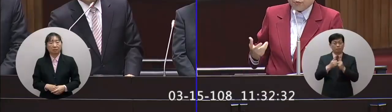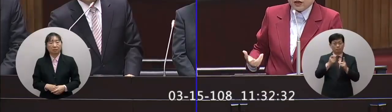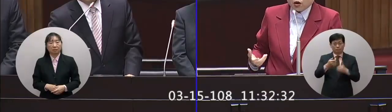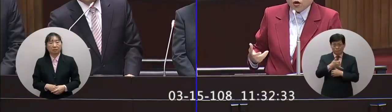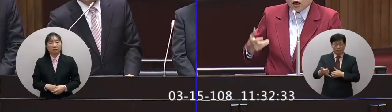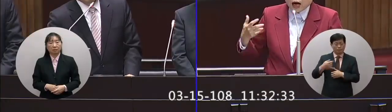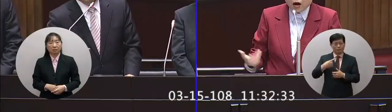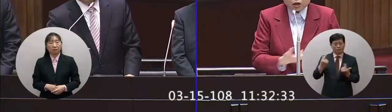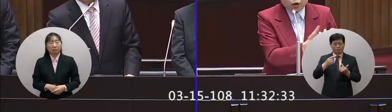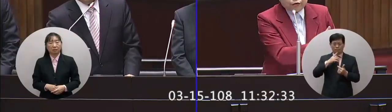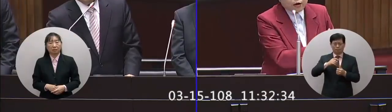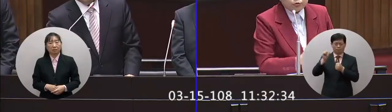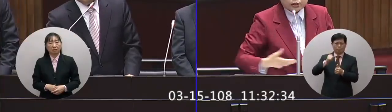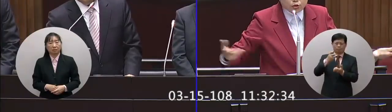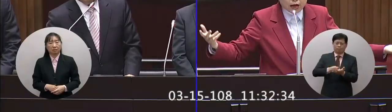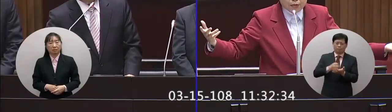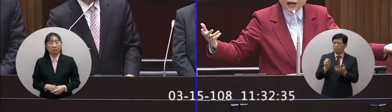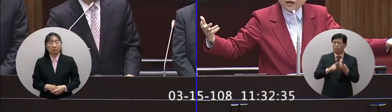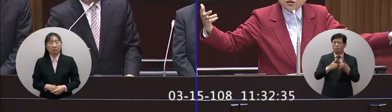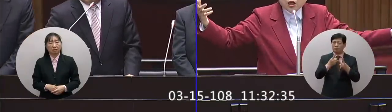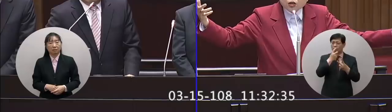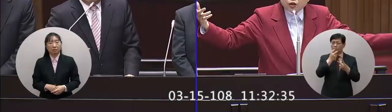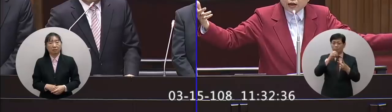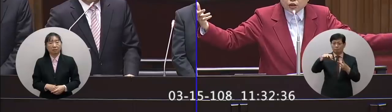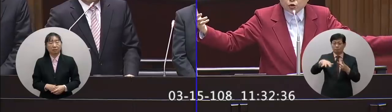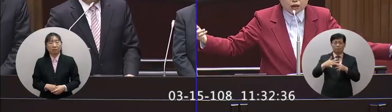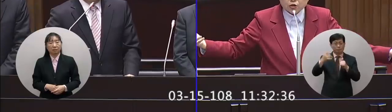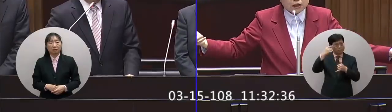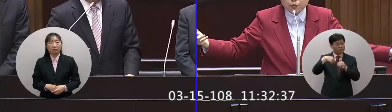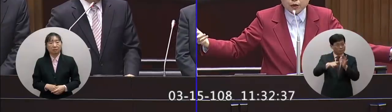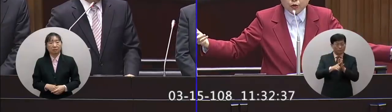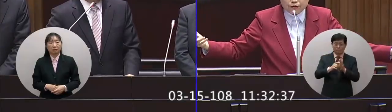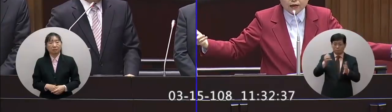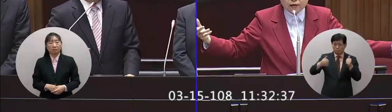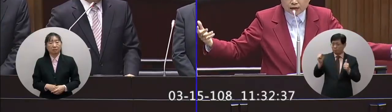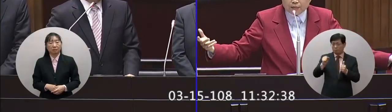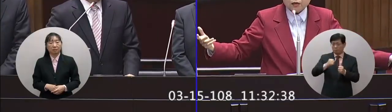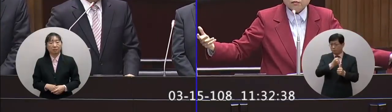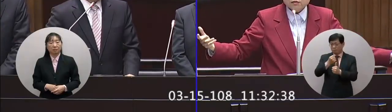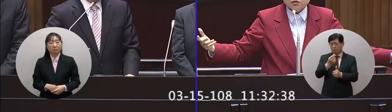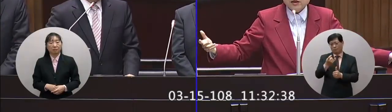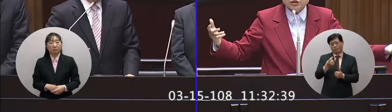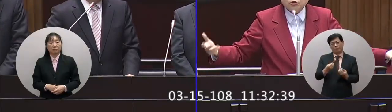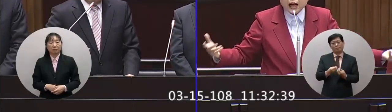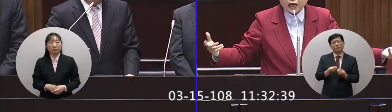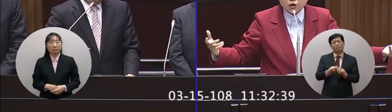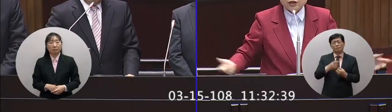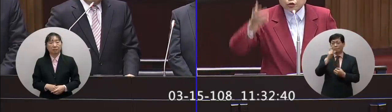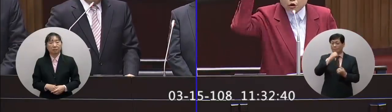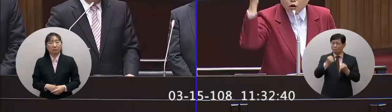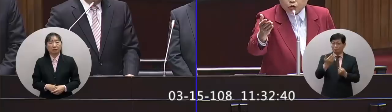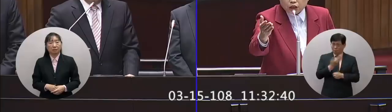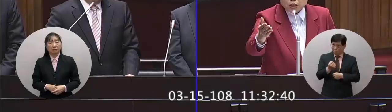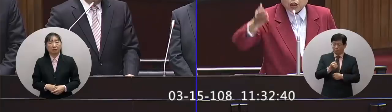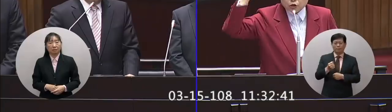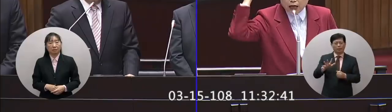工人員都不能夠好好的規範我們對中央明代跟地方及中央的首長都不能規範那麼我們酒駕零